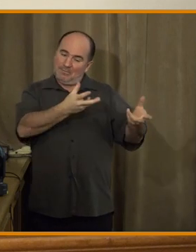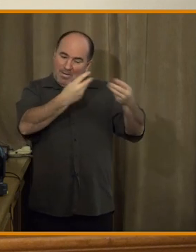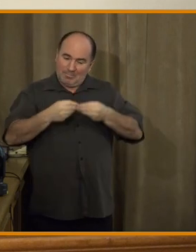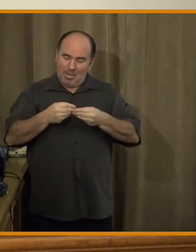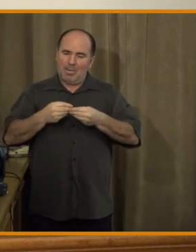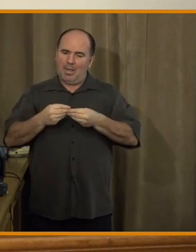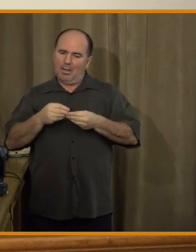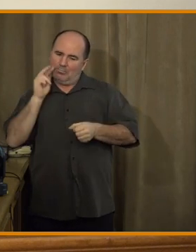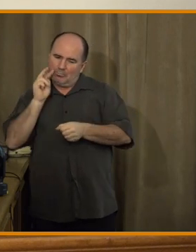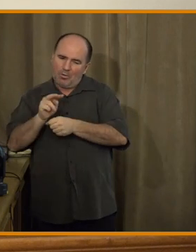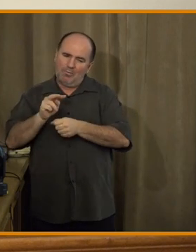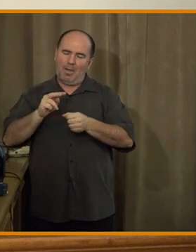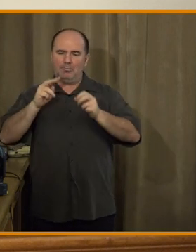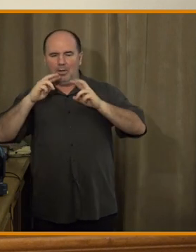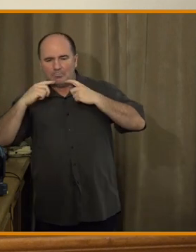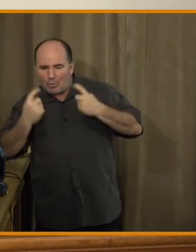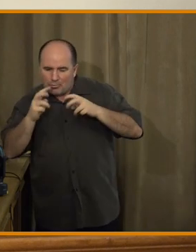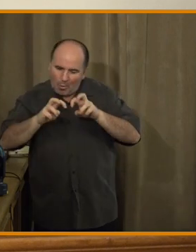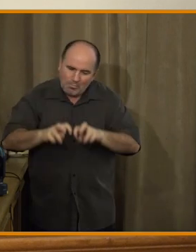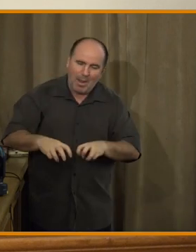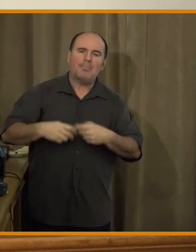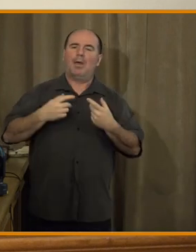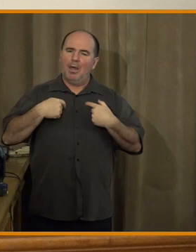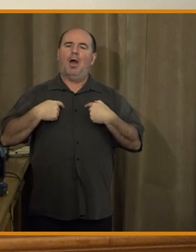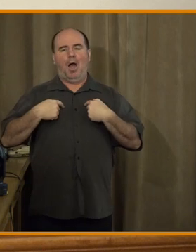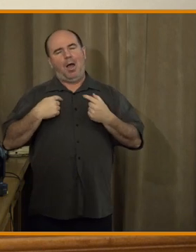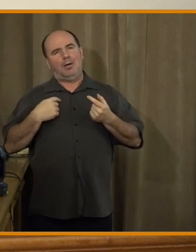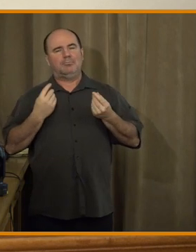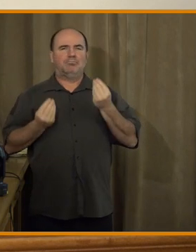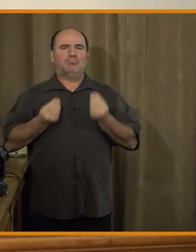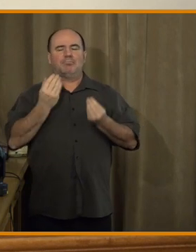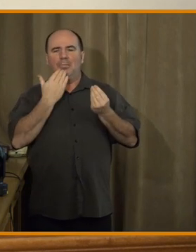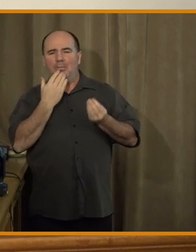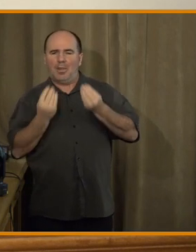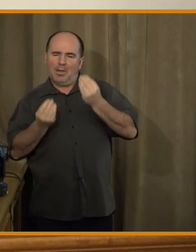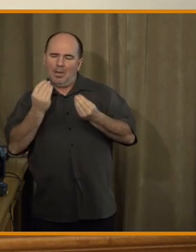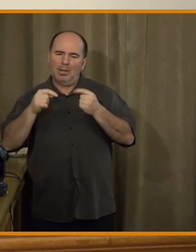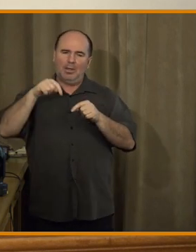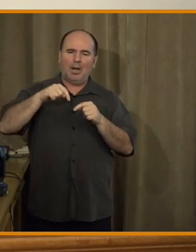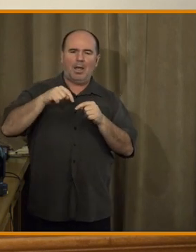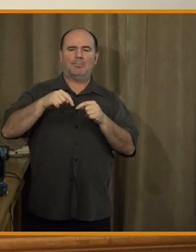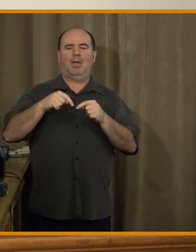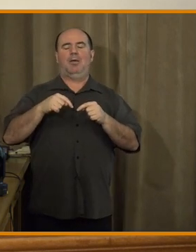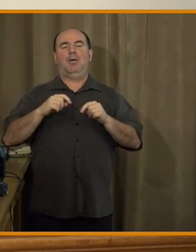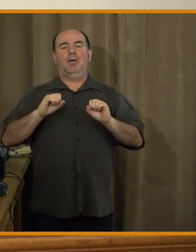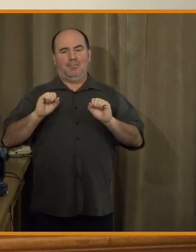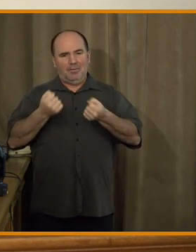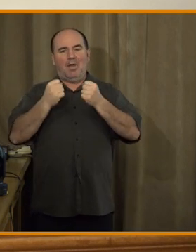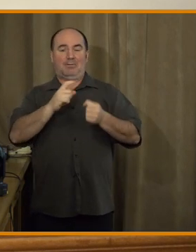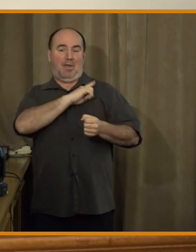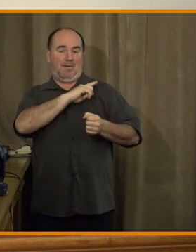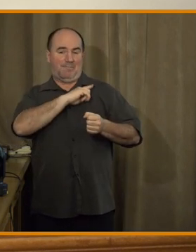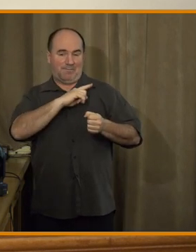další vývoj. Teď samozřejmě si hrajeme s možností vytvořit si nějaké své vlastní chat GPT agenty,